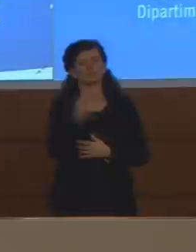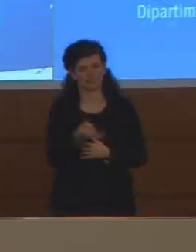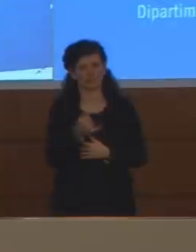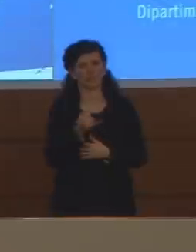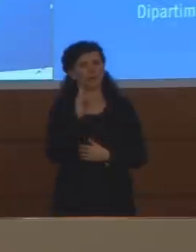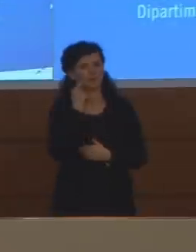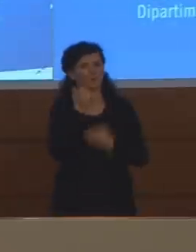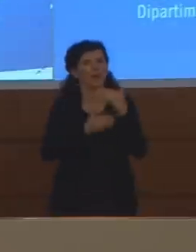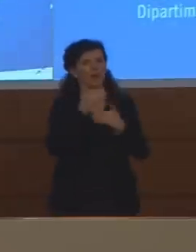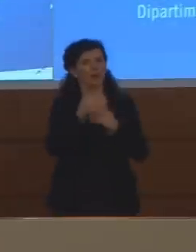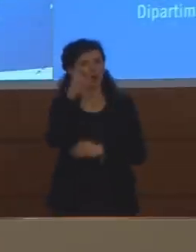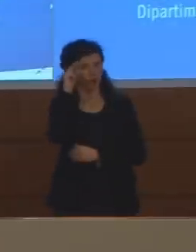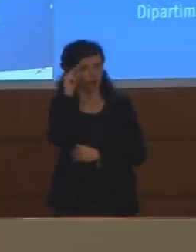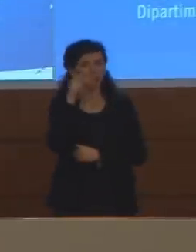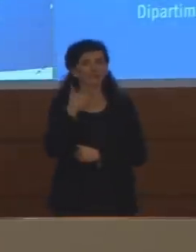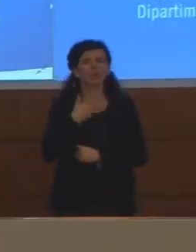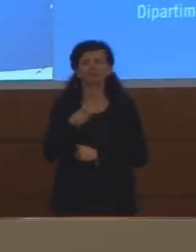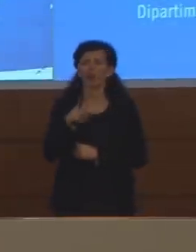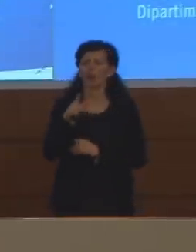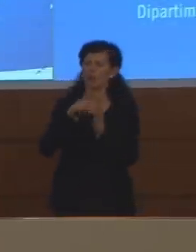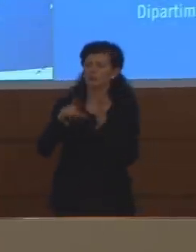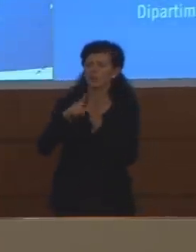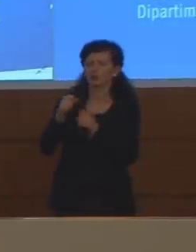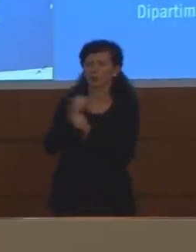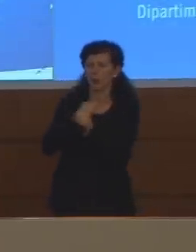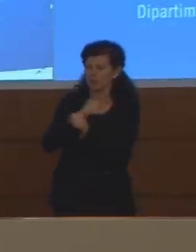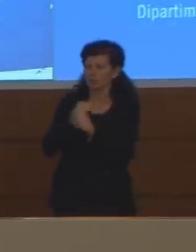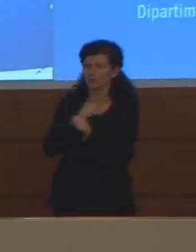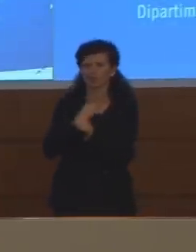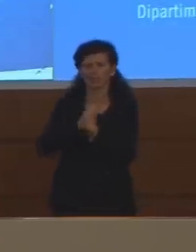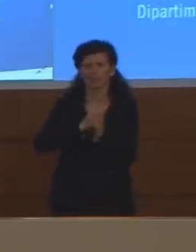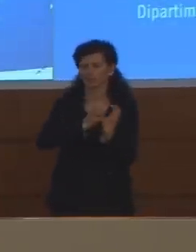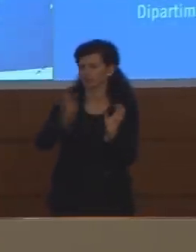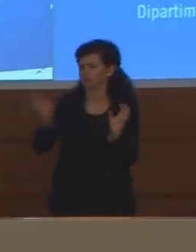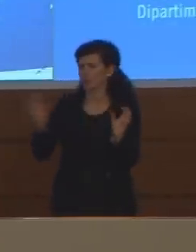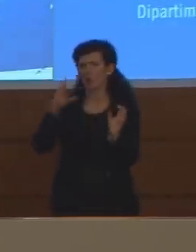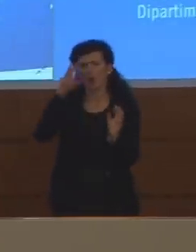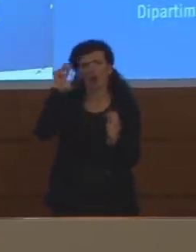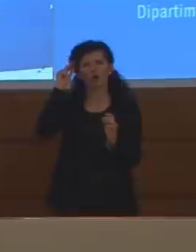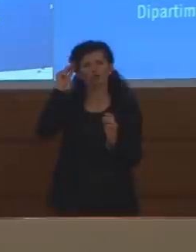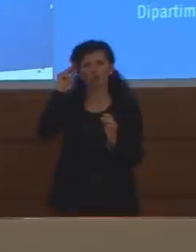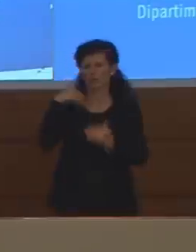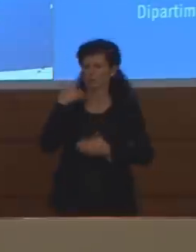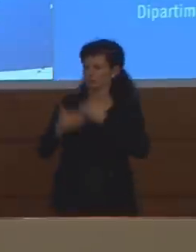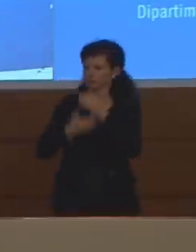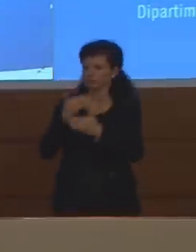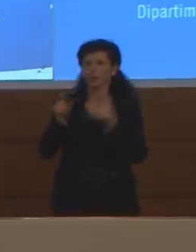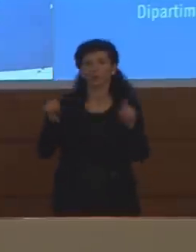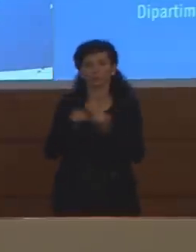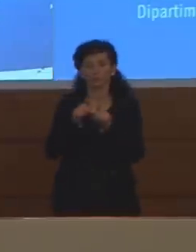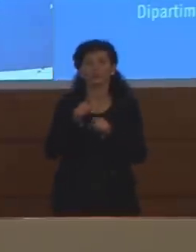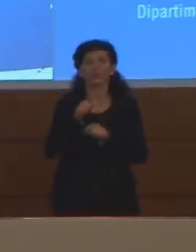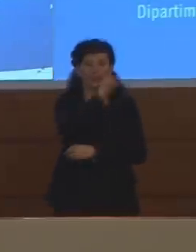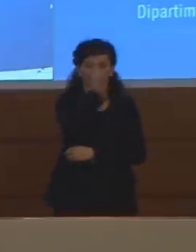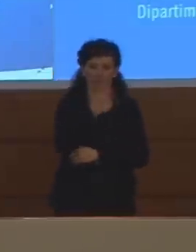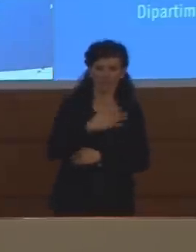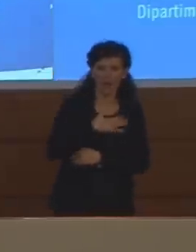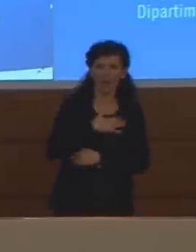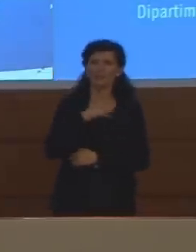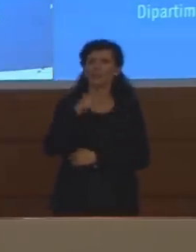'ampia letteratura che sta uscendo. Ci sono report dal nostro Paese e da altri Paesi colpiti che